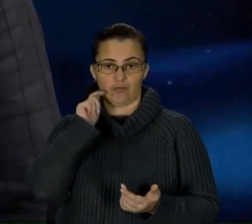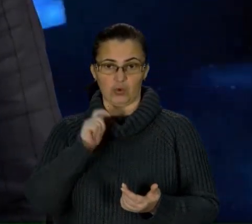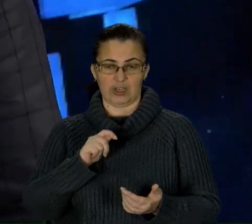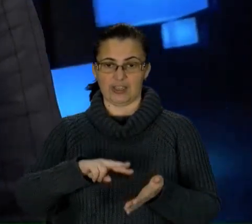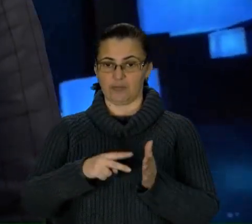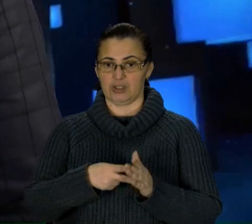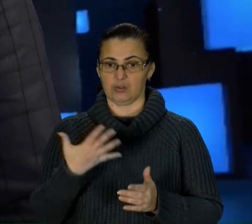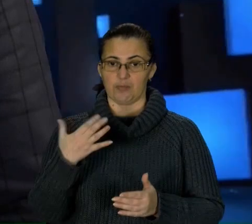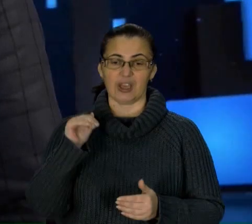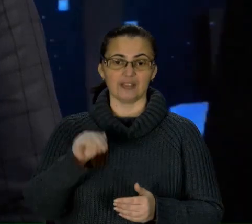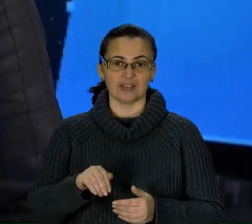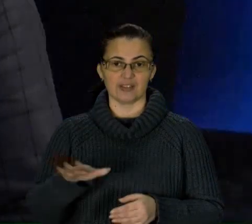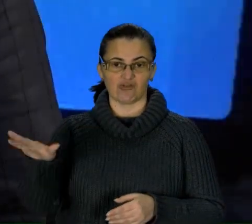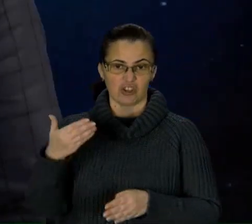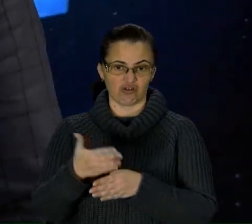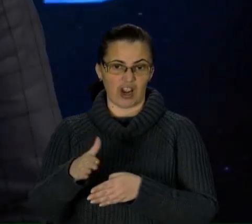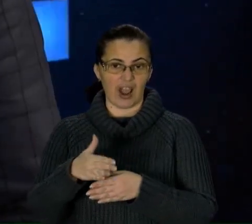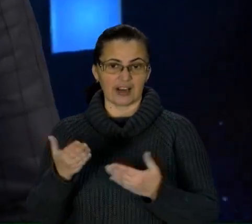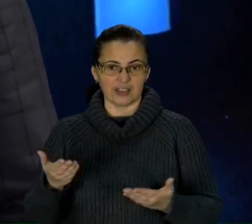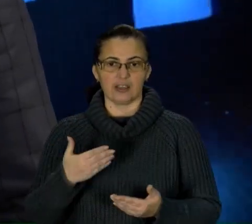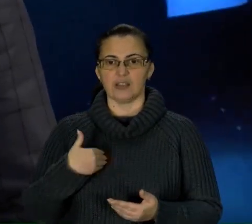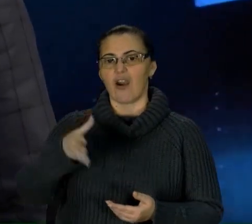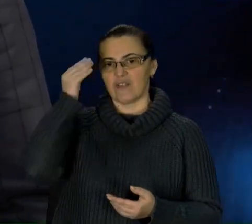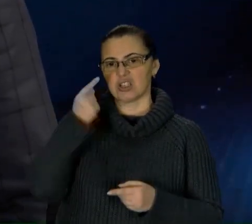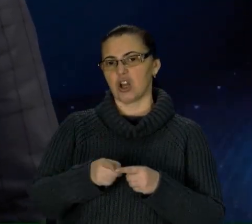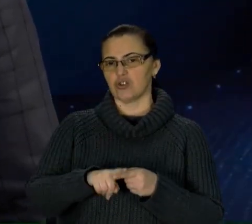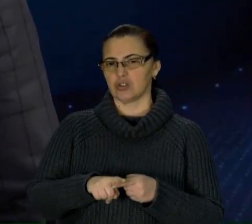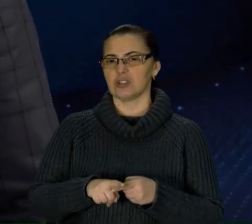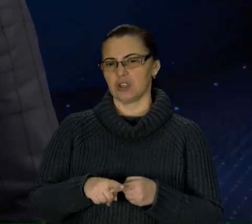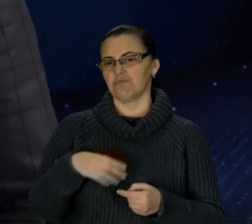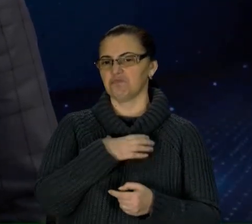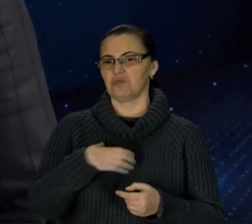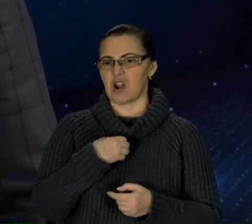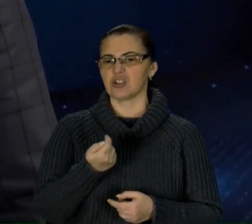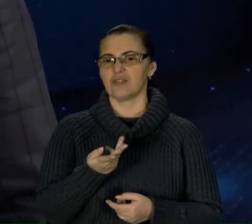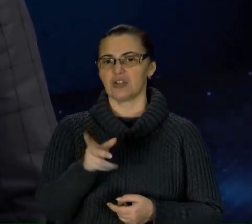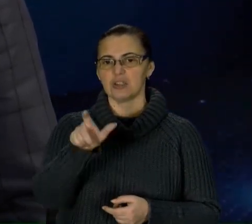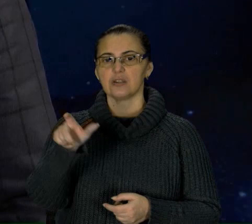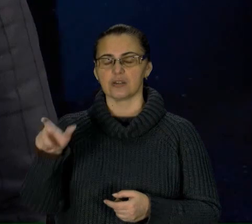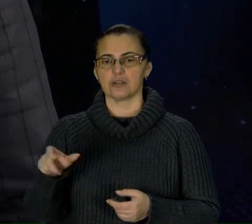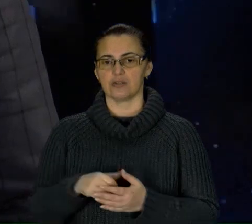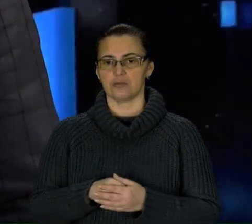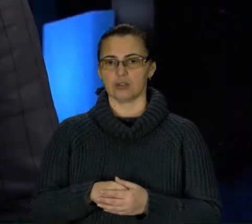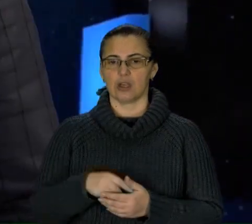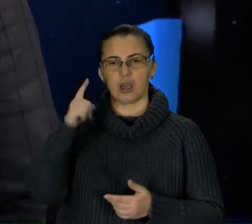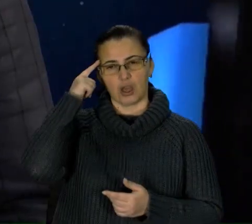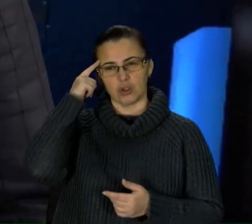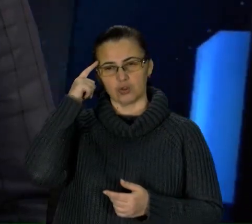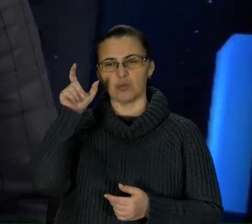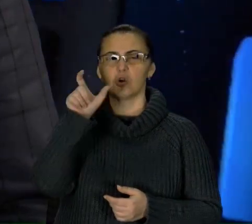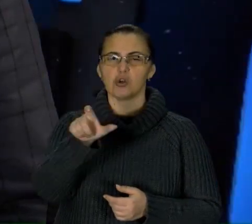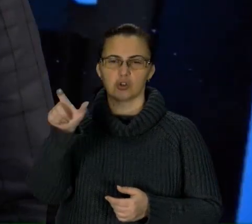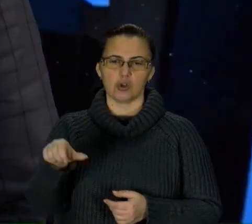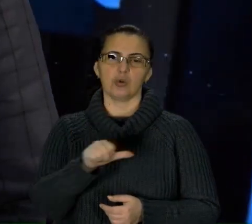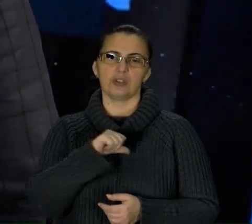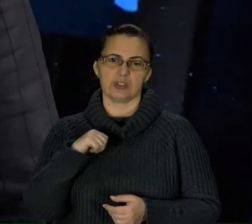кредитів, тобто, ну, це, я вважаю, таке потенційне число клієнтів додаткових. Тому, я думаю, вони будуть з часом самі звертатися в банки для того,